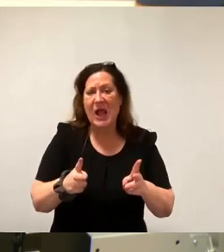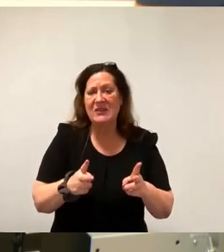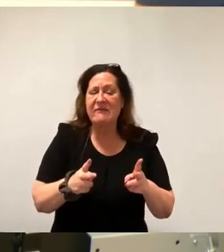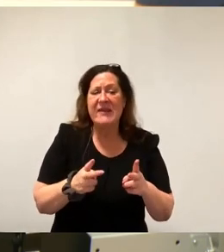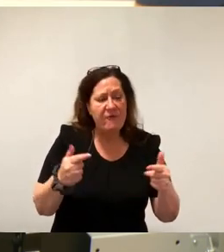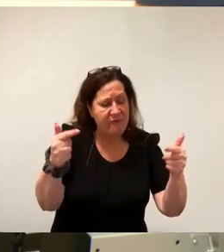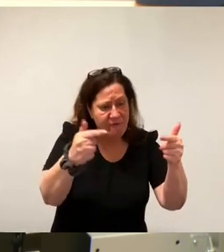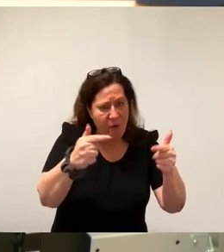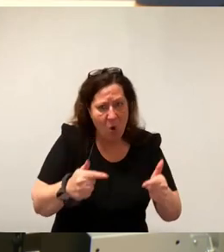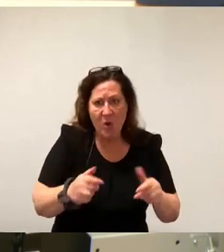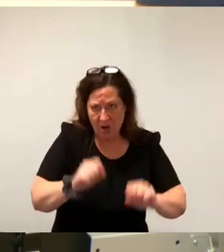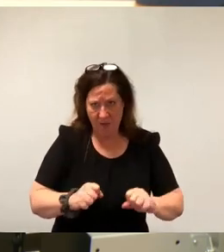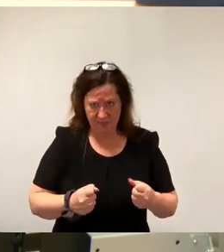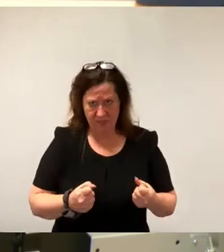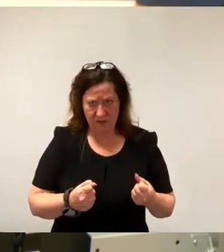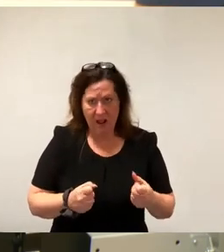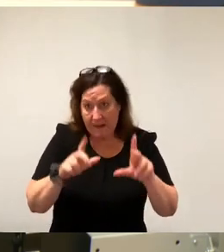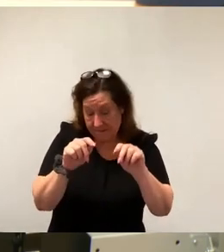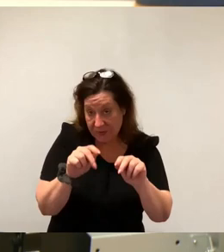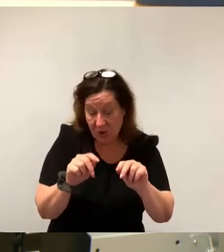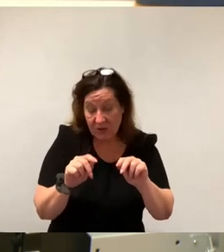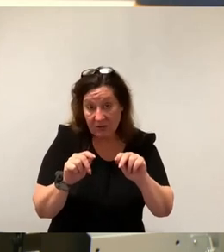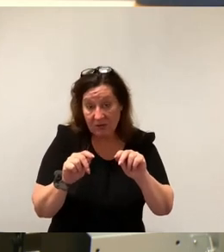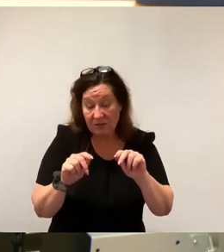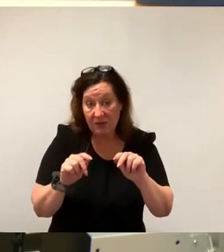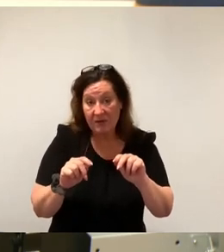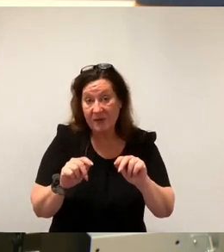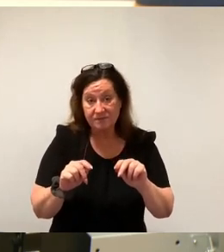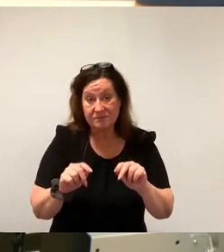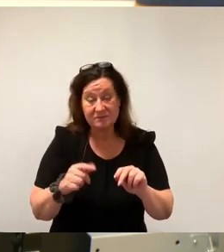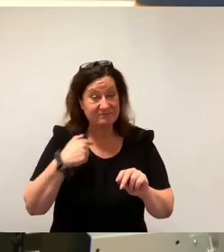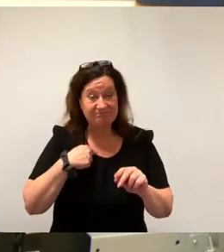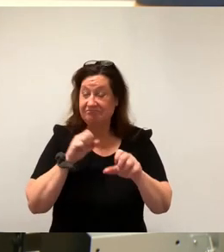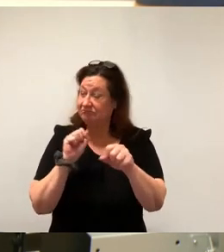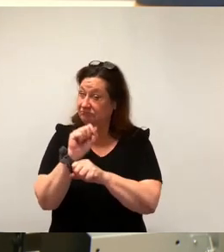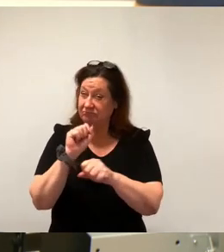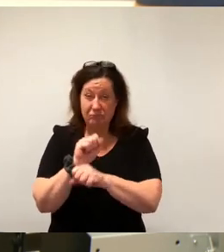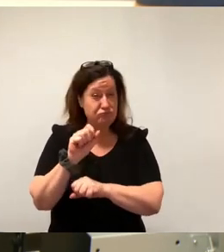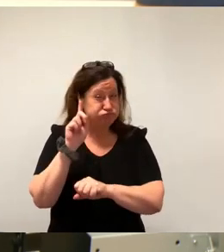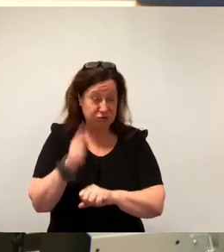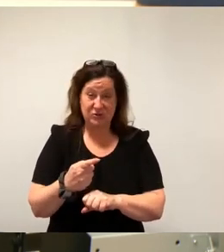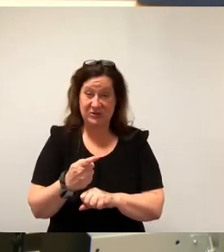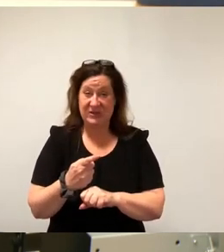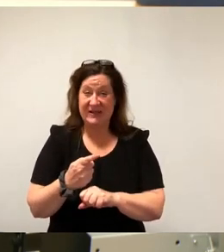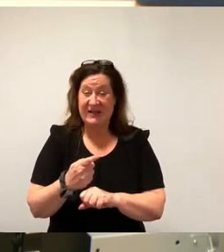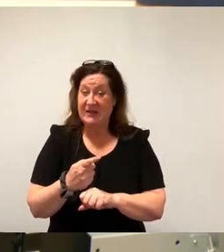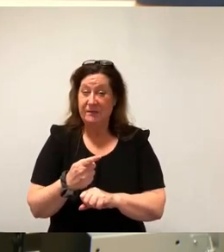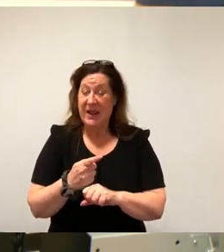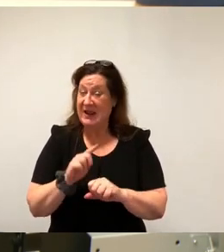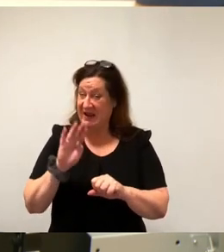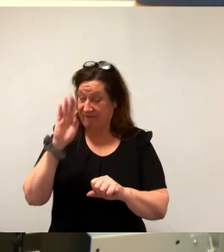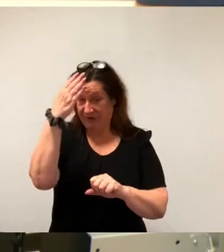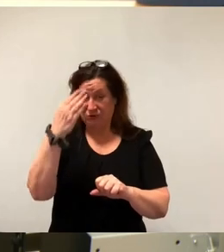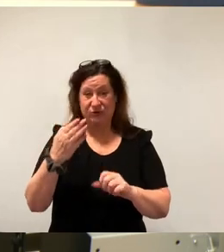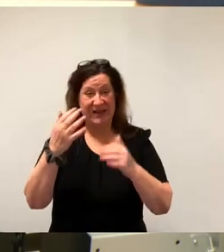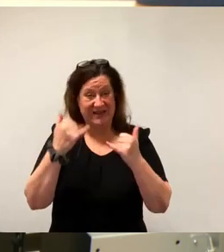machen. Und deswegen, meine Damen und Herren, wäre ich mich entschieden dagegen, gegen diesen Unfug, der hier mit